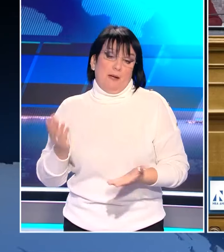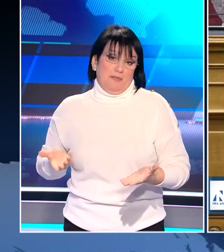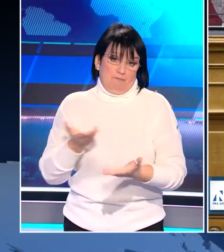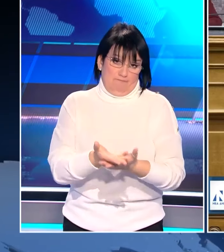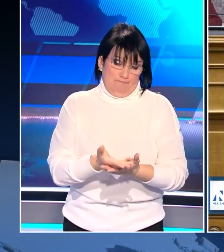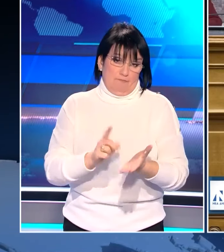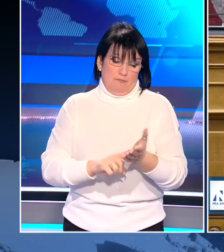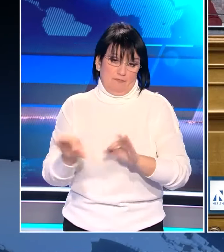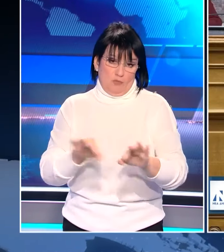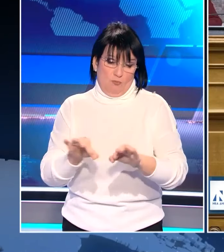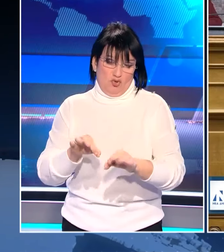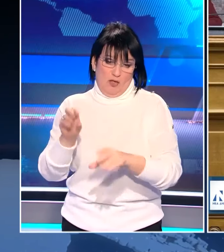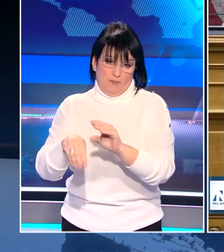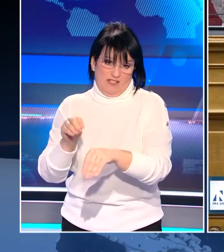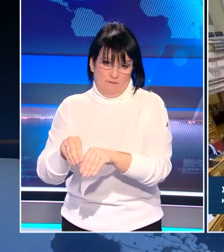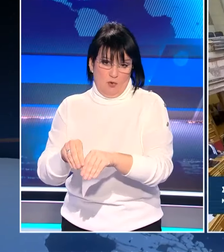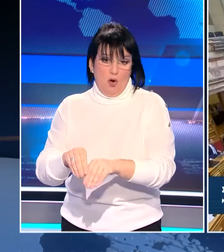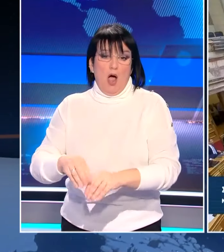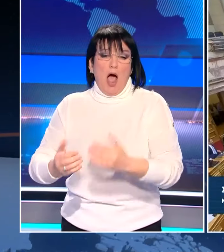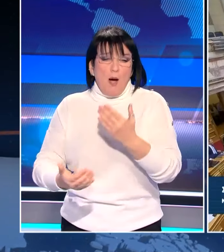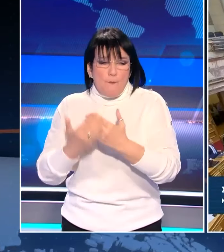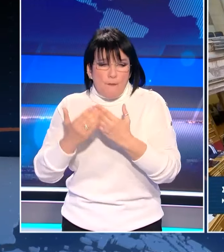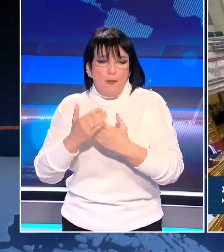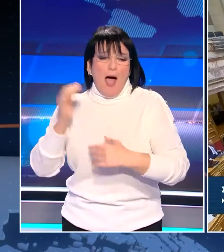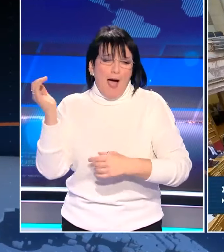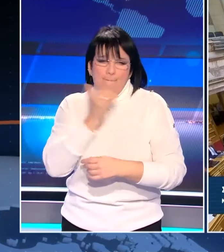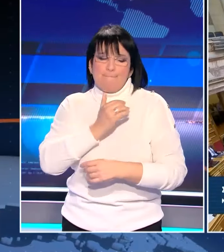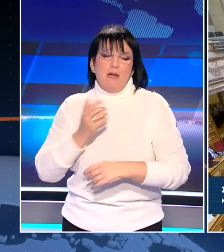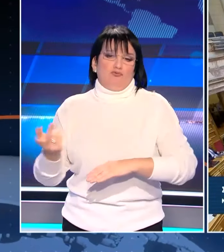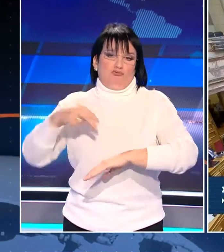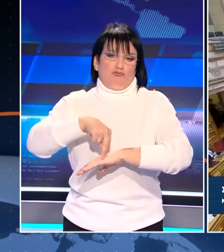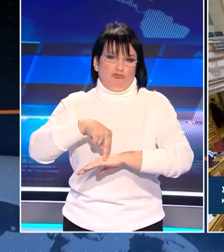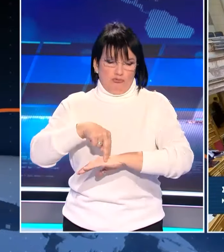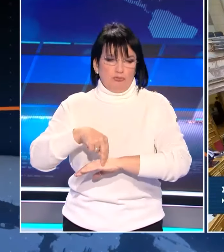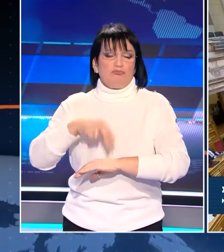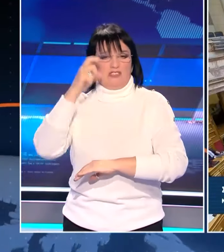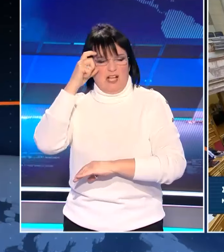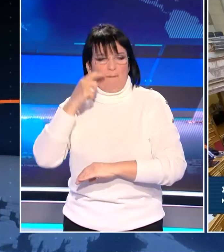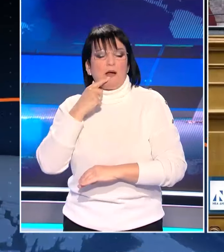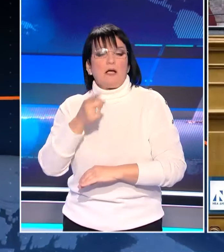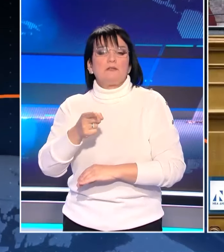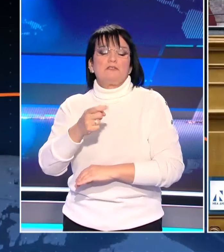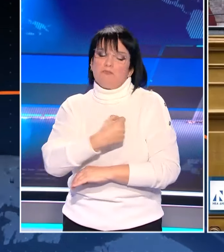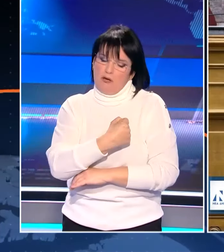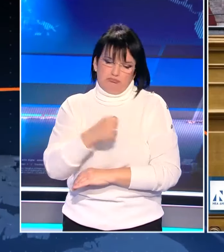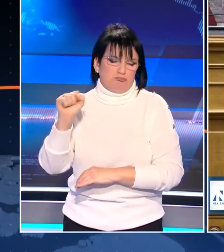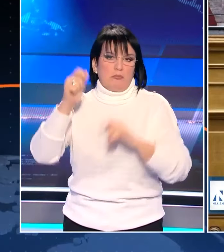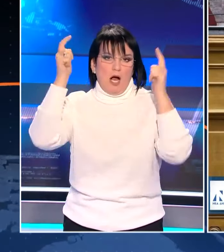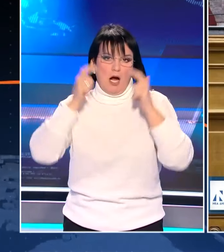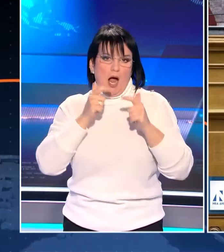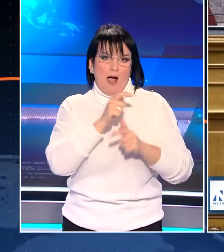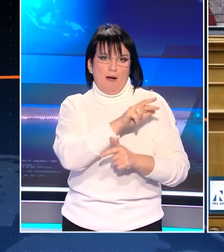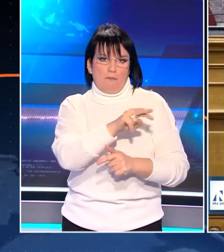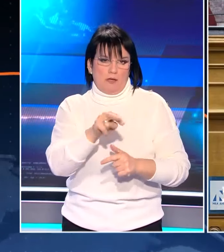προς ψήφιση. Με το καλημέρα, ο Αντώνης Σαμαράς εξέφρασε χθες στην ομιλία του στη Βουλή την αντίθεσή του με το σχέδιο νόμου για το γάμο των νομοφυλών